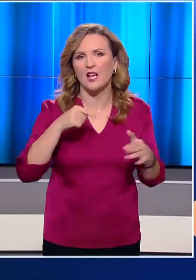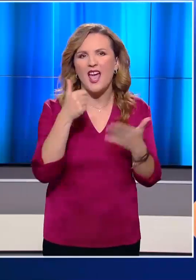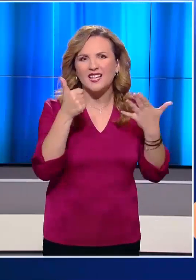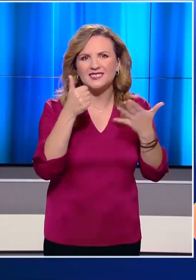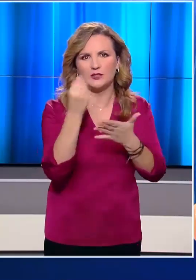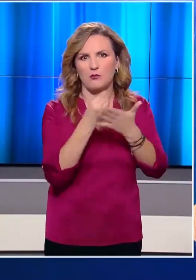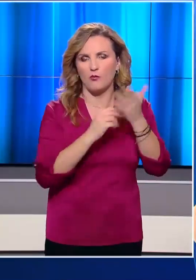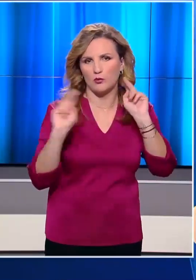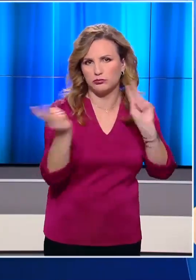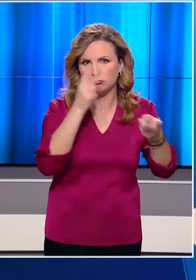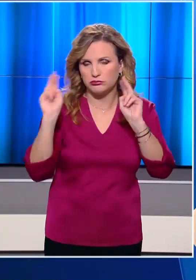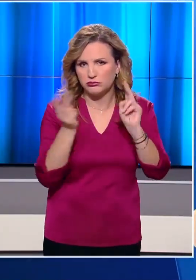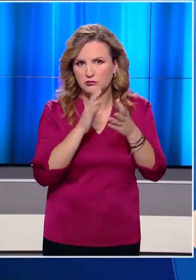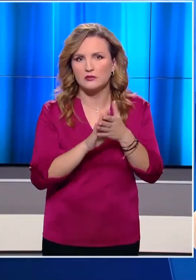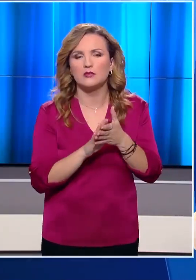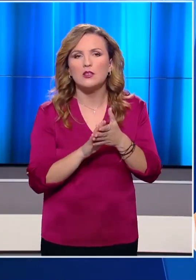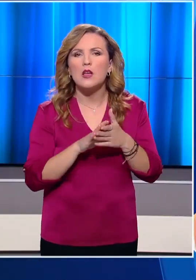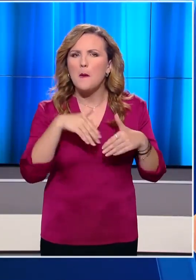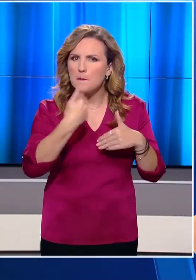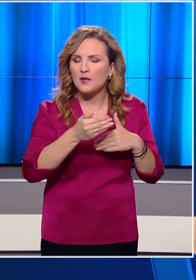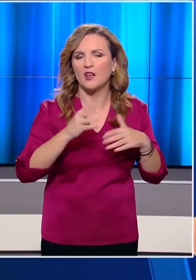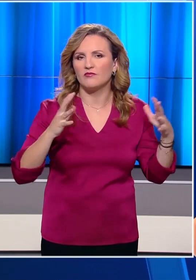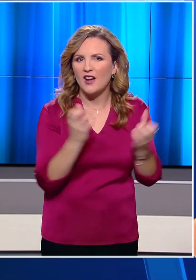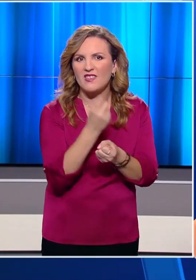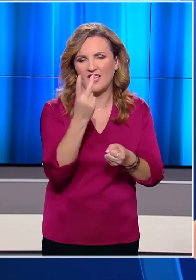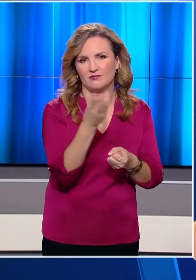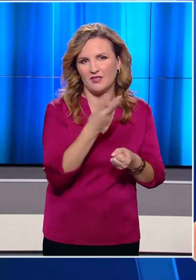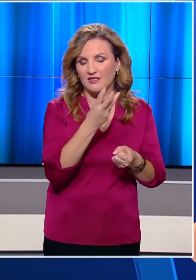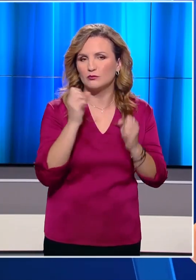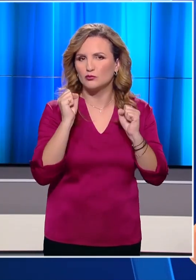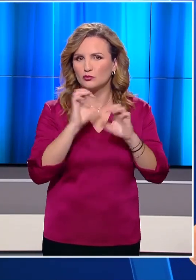έξι μποφόρ. Λίγο αργότερα και οι τρεις εντοπίστηκαν σόι.